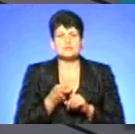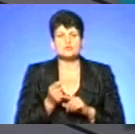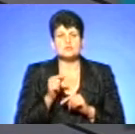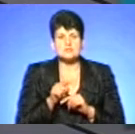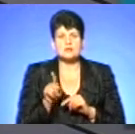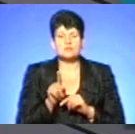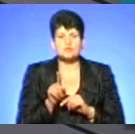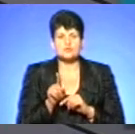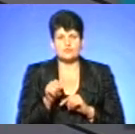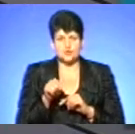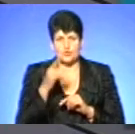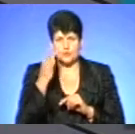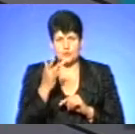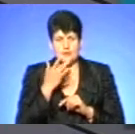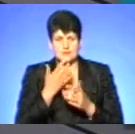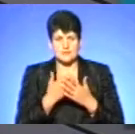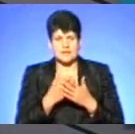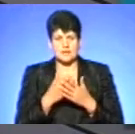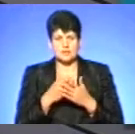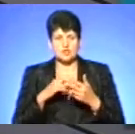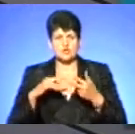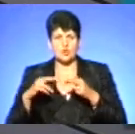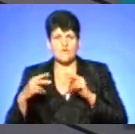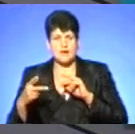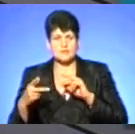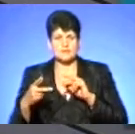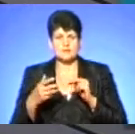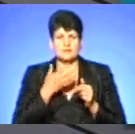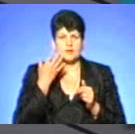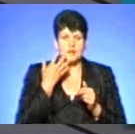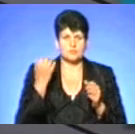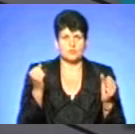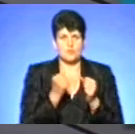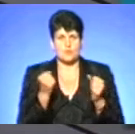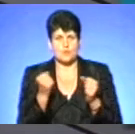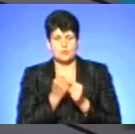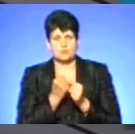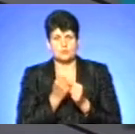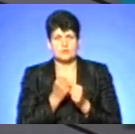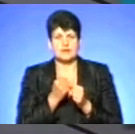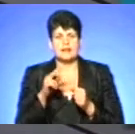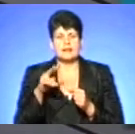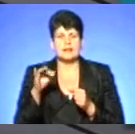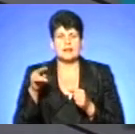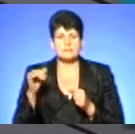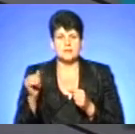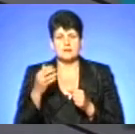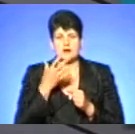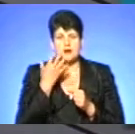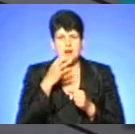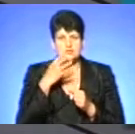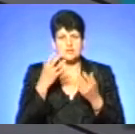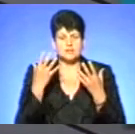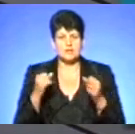чергування гарячих днів, холодних днів, і гадюка в цей час готується до зими, їй потрібно